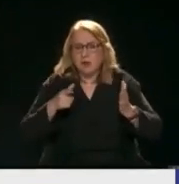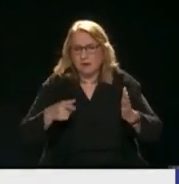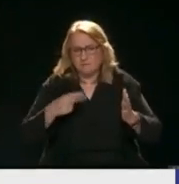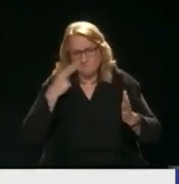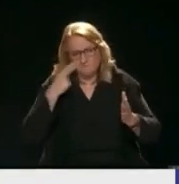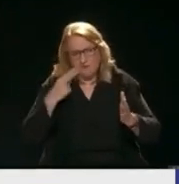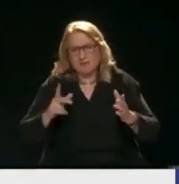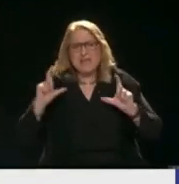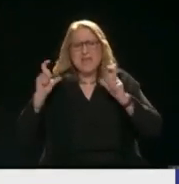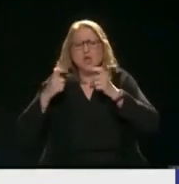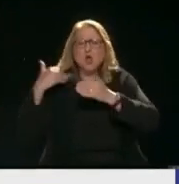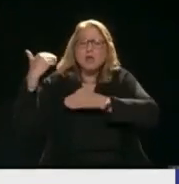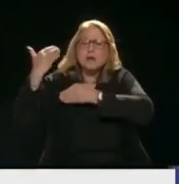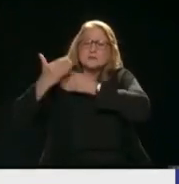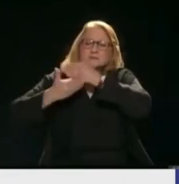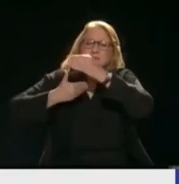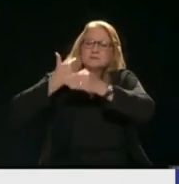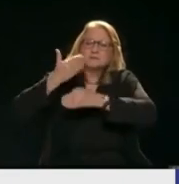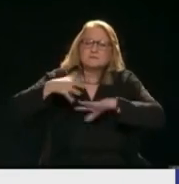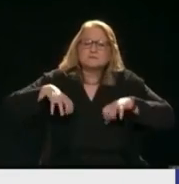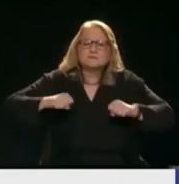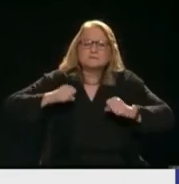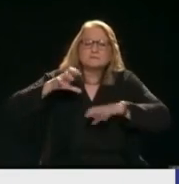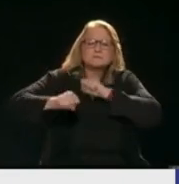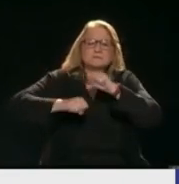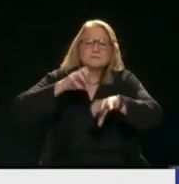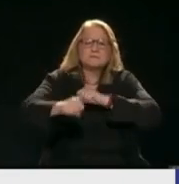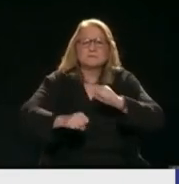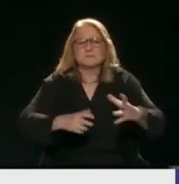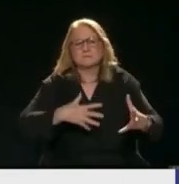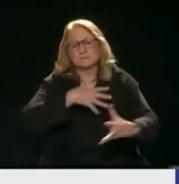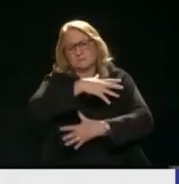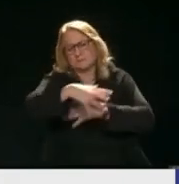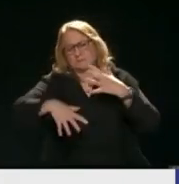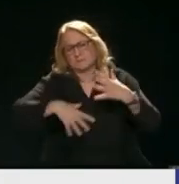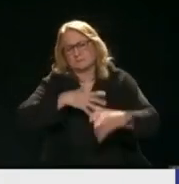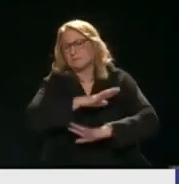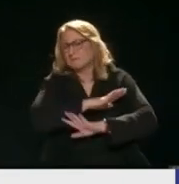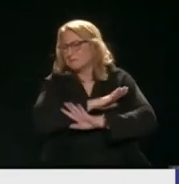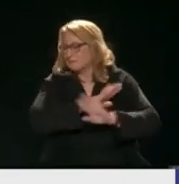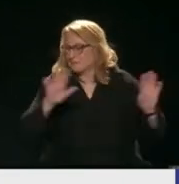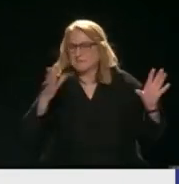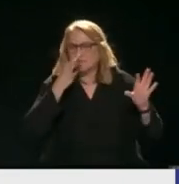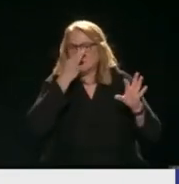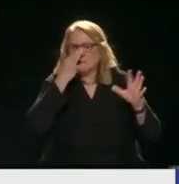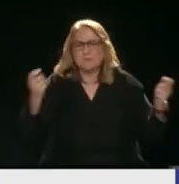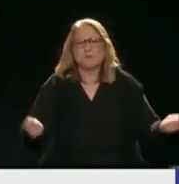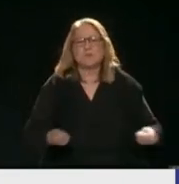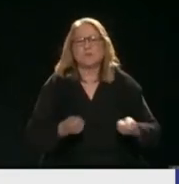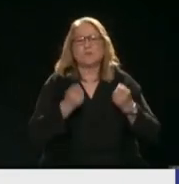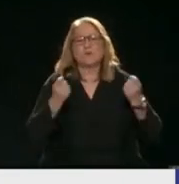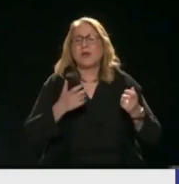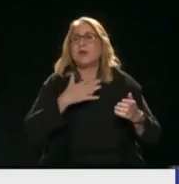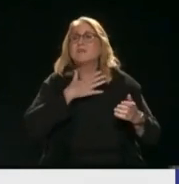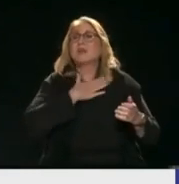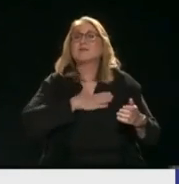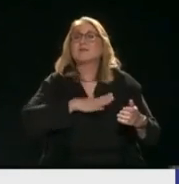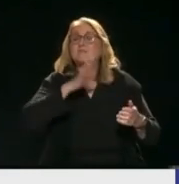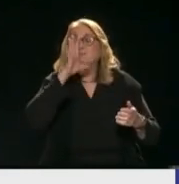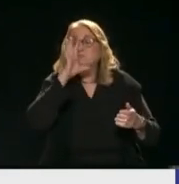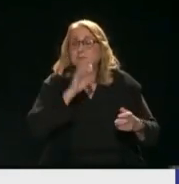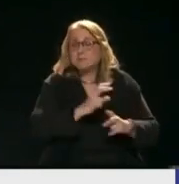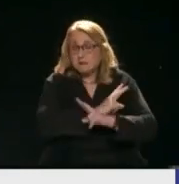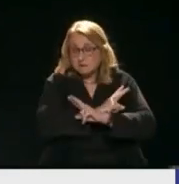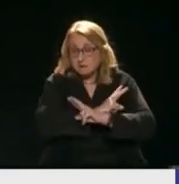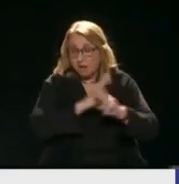κουβάρι της Ελλάδος Αλλά και του πλανήτη Άρα σκεκριστούμε από την Ελλάδα Άρα Θέλει μια πραγματική Πολιτική βούληση Ο κόσμος πρέπει να έχει